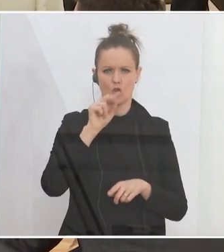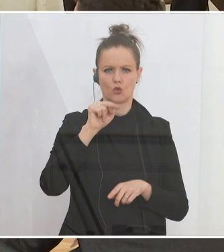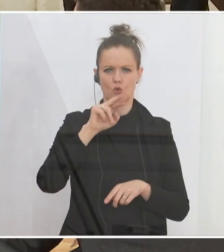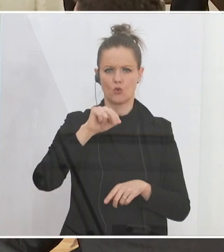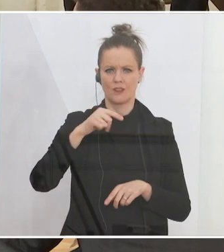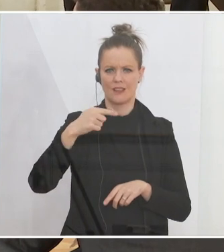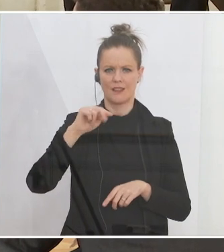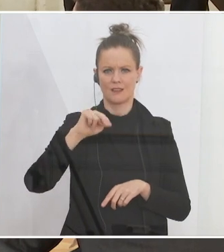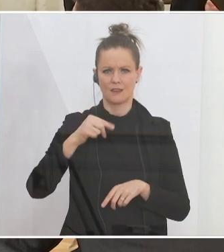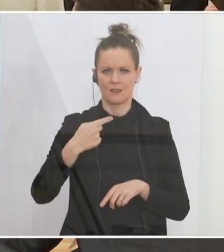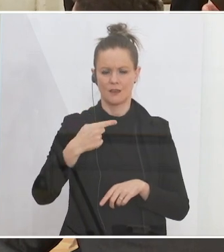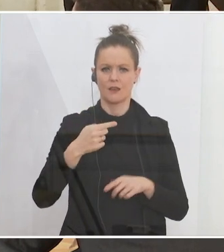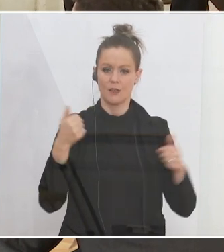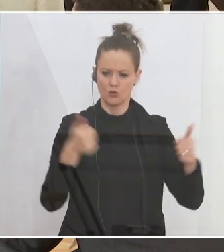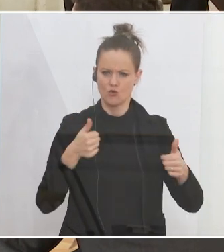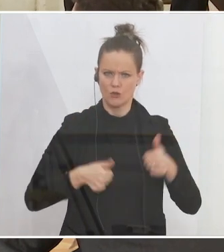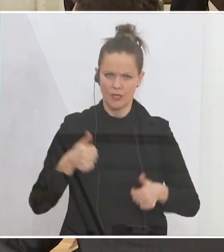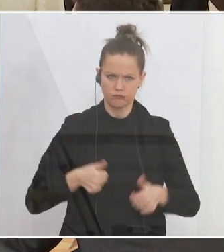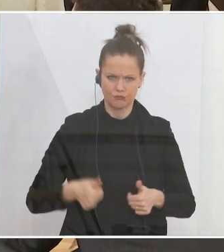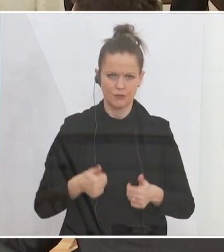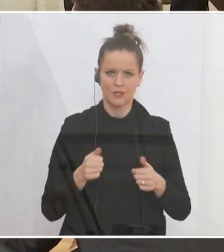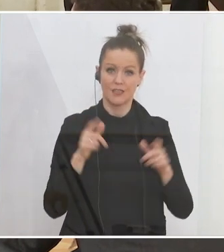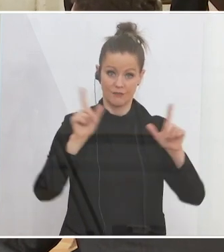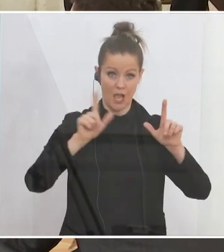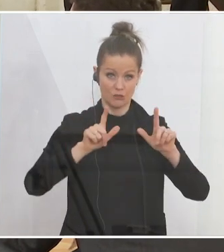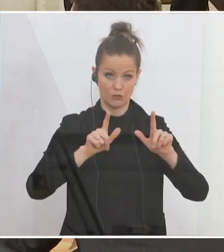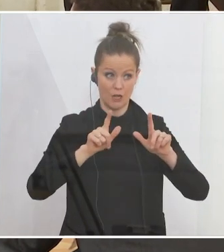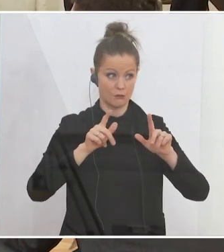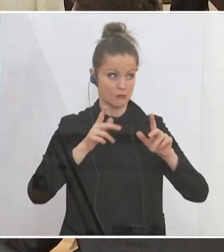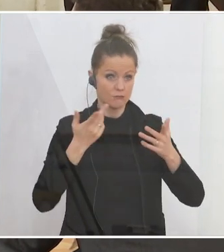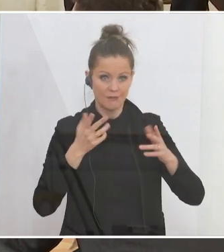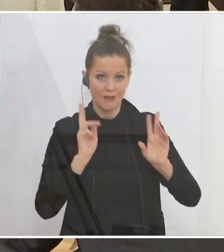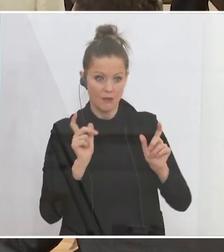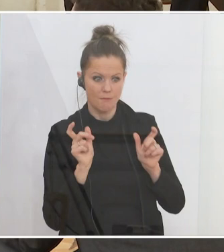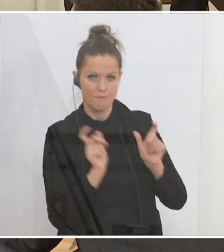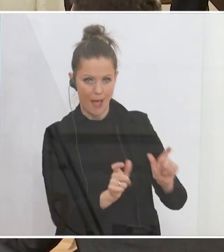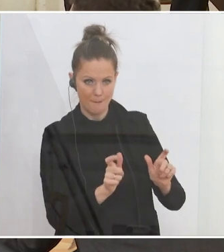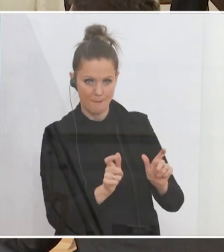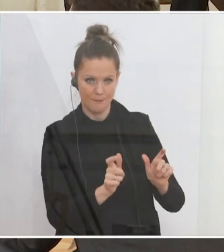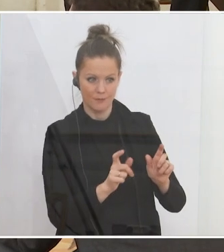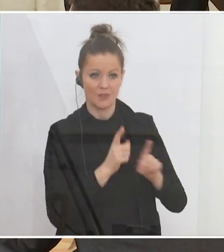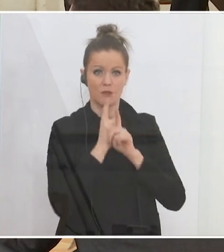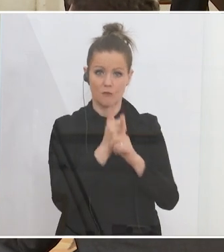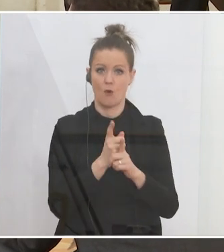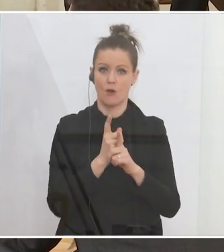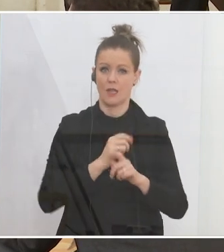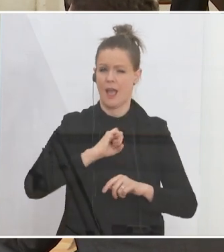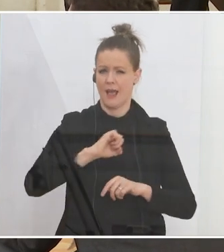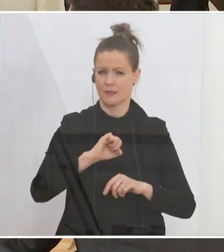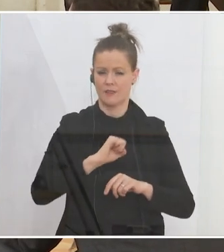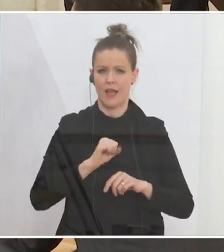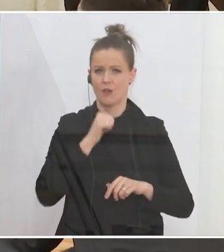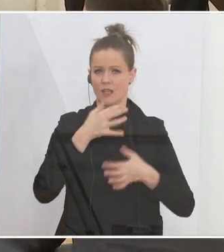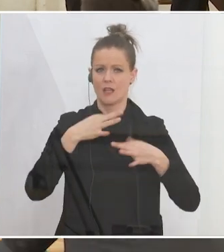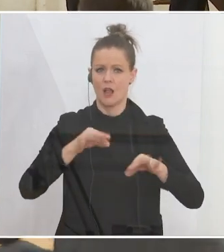Sind da Verbote überhaupt denkbar für die Zukunft, um das einfach zu verhindern, dass es da vermehrt zu Raserei beziehungsweise illegalen Straßenrennen